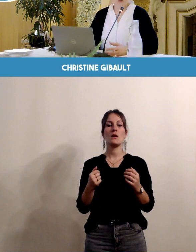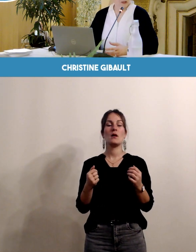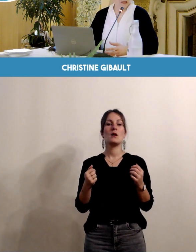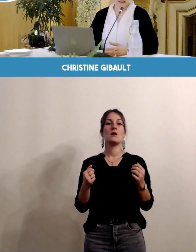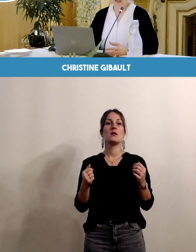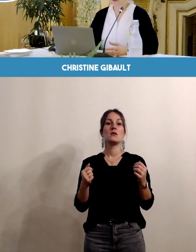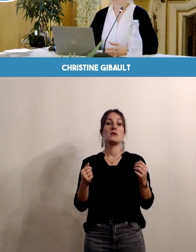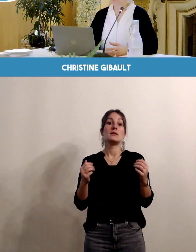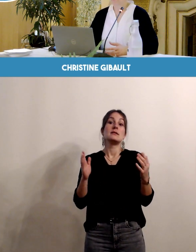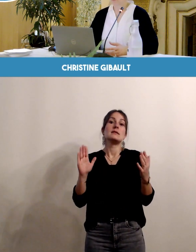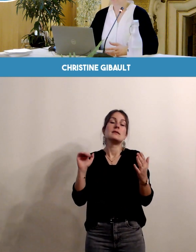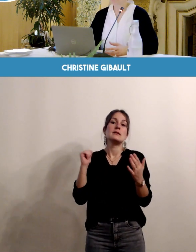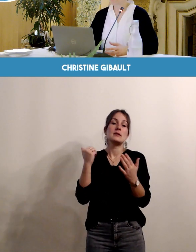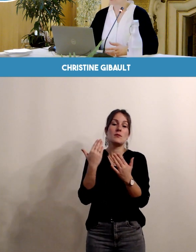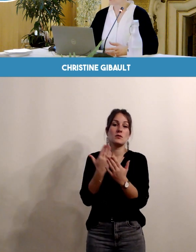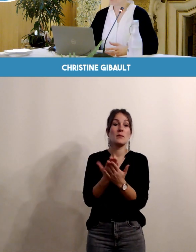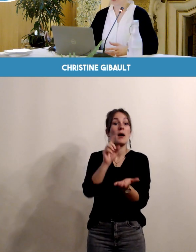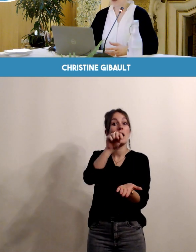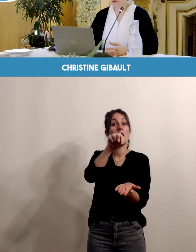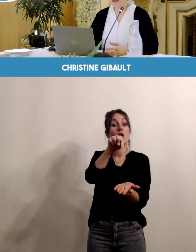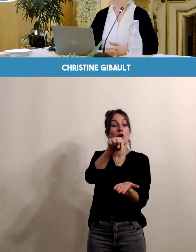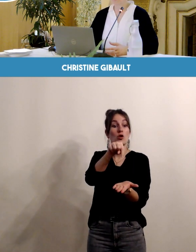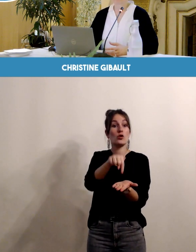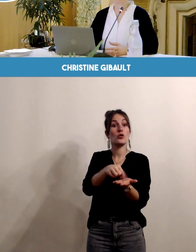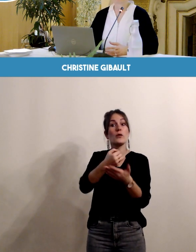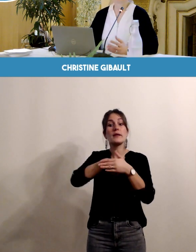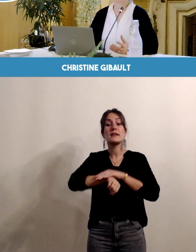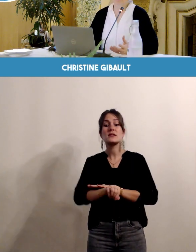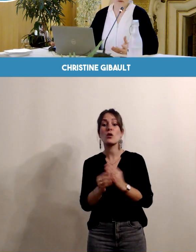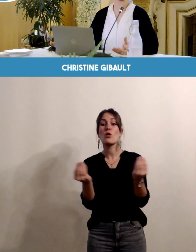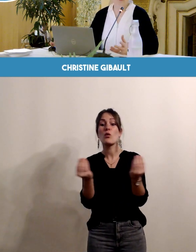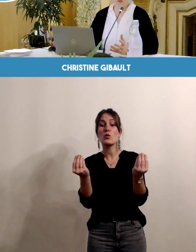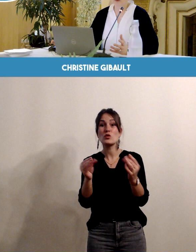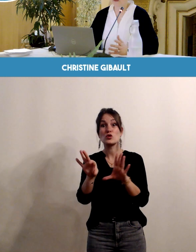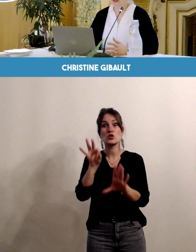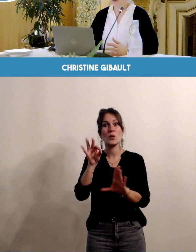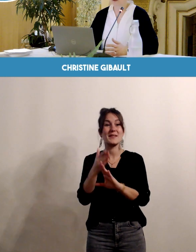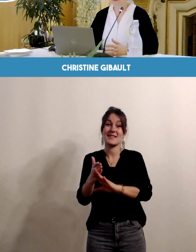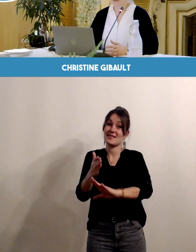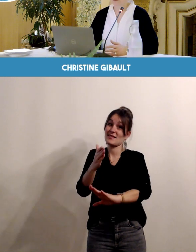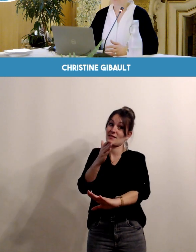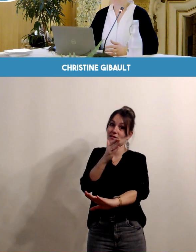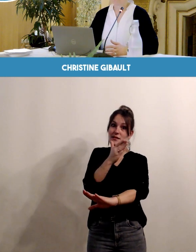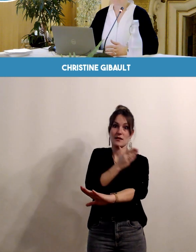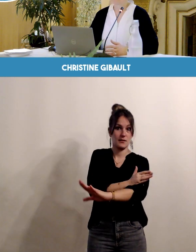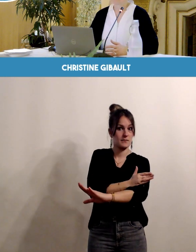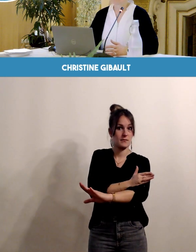Il est donc nécessaire de prévoir le lieu de naissance le plus tôt possible autant que faire se peut évidemment.